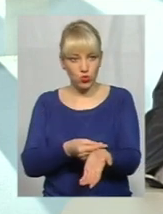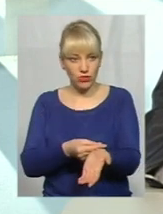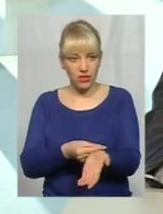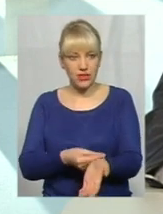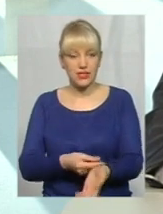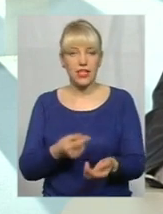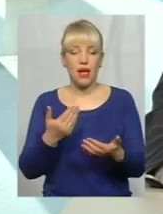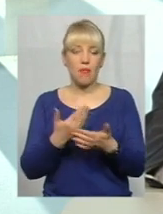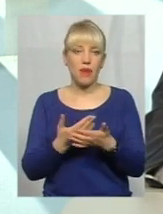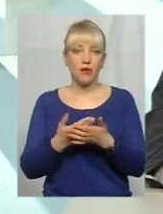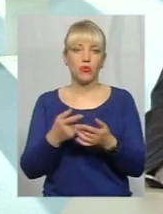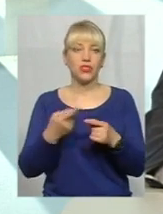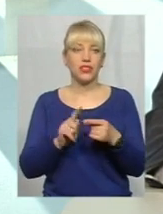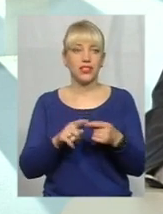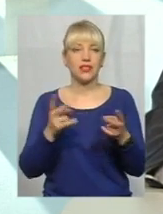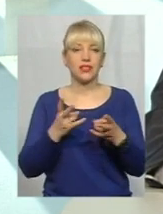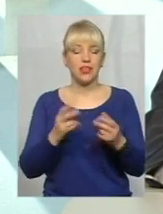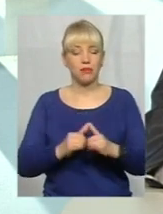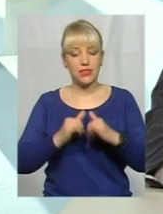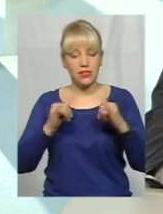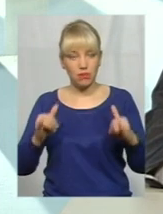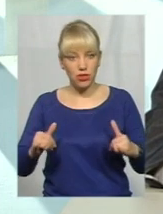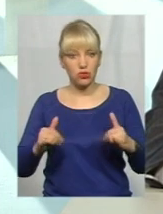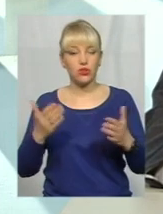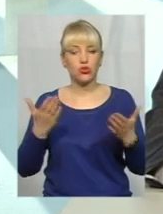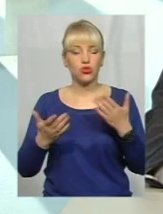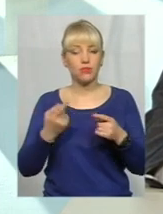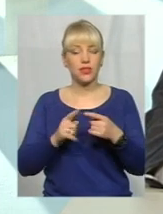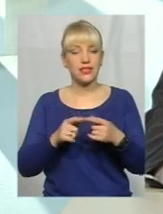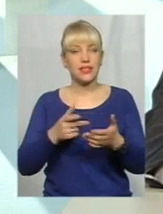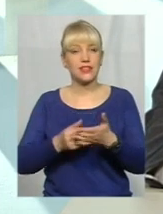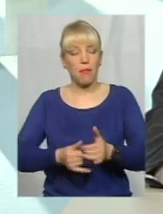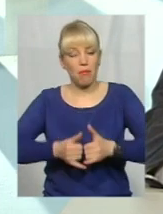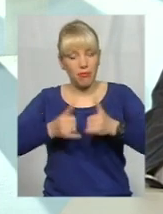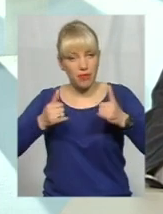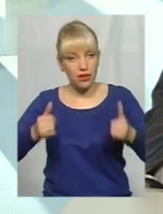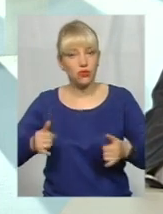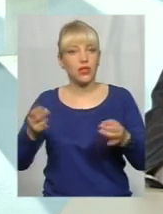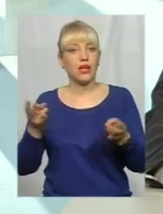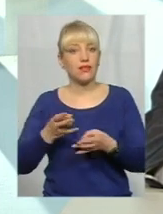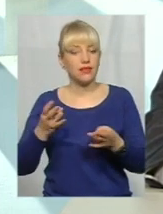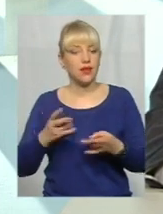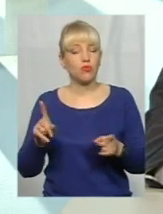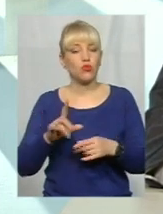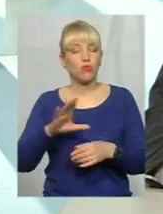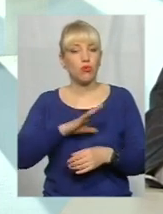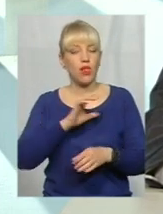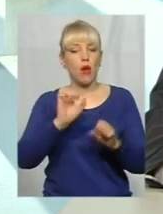мабуть, що їх треба збільшувати. Але для того, щоб їх збільшувати, їх так само треба, щоб була можливість утримувати.